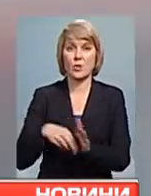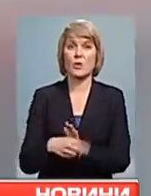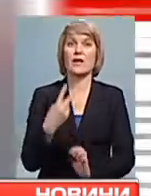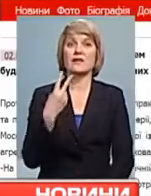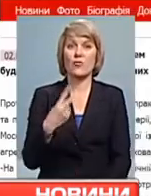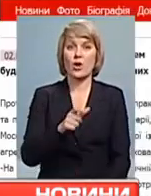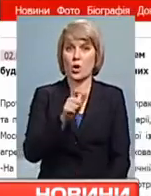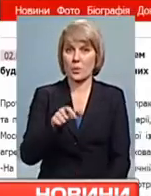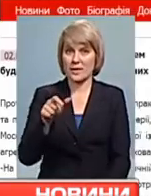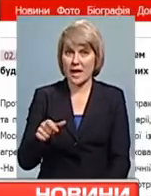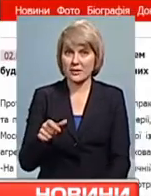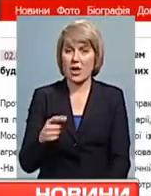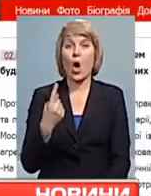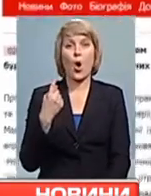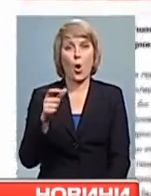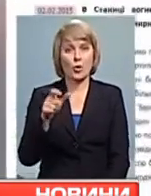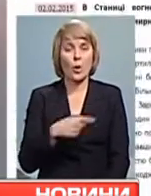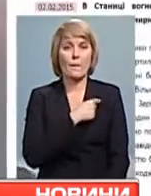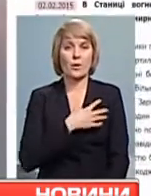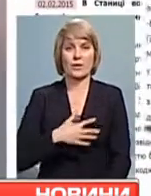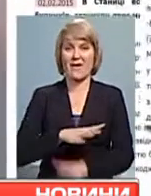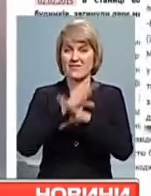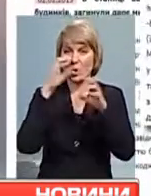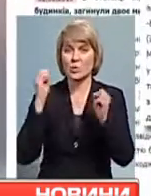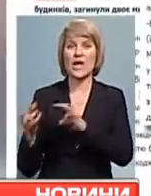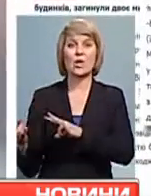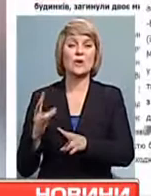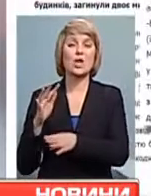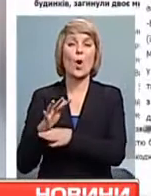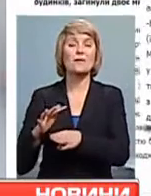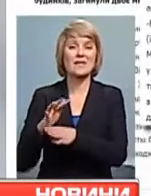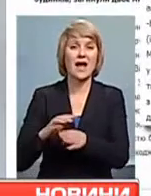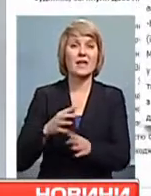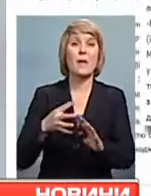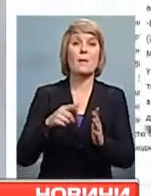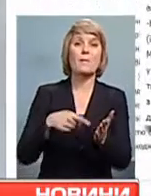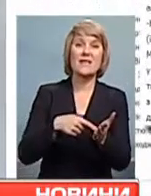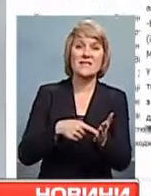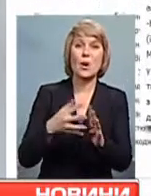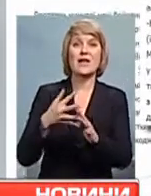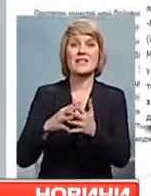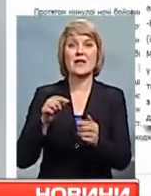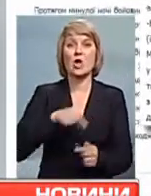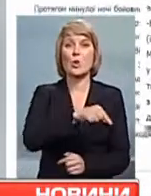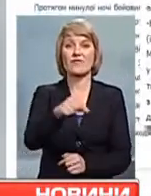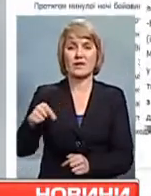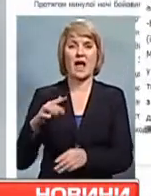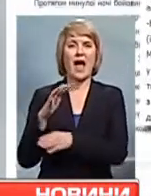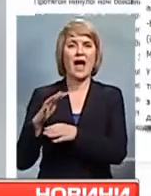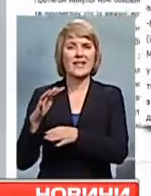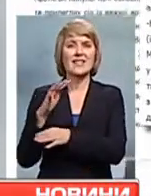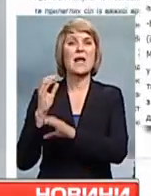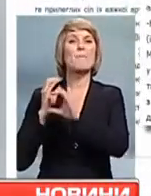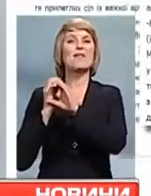голова Луганської ОДА Геннадій Москаль. За його словами, вночі терористу обстріляли місто та села довкіл, гатили з мінометів, важкої